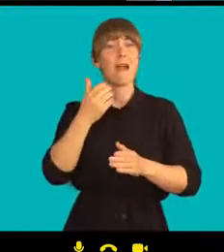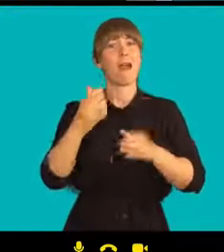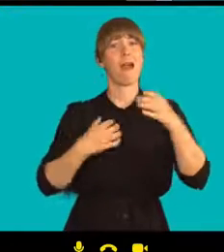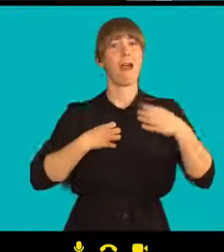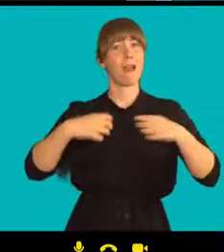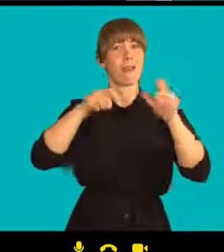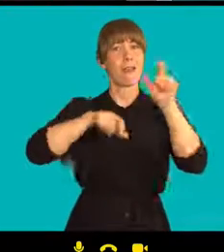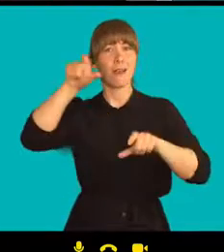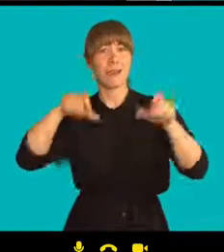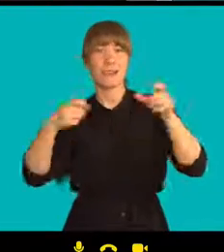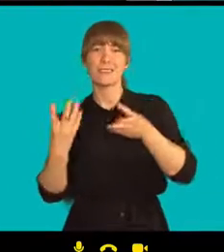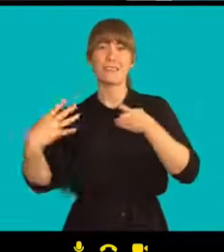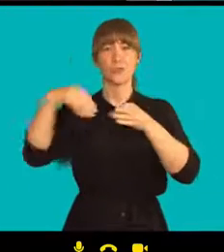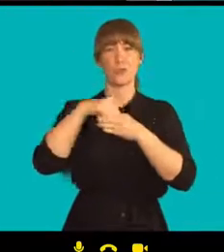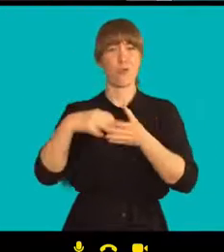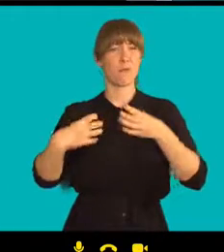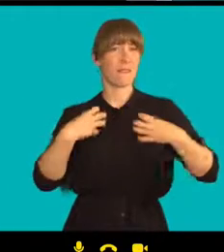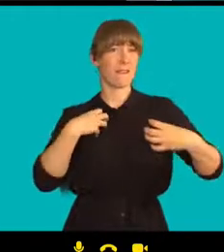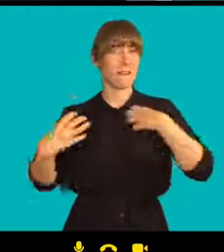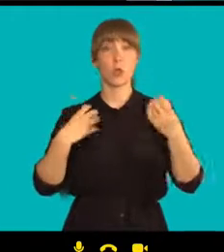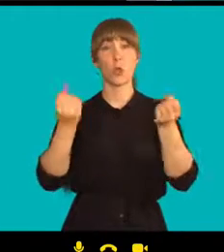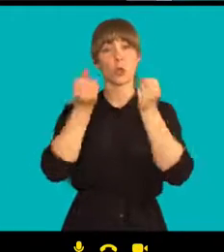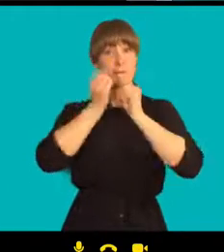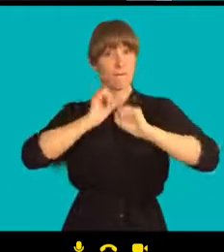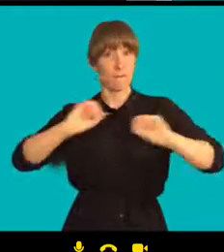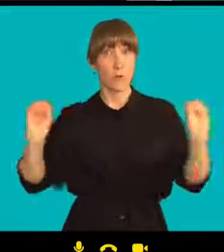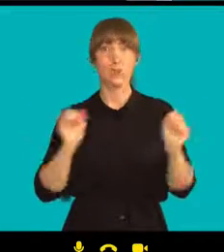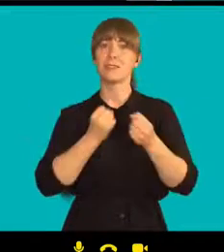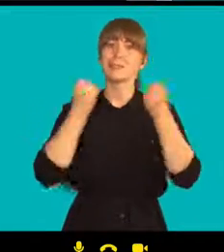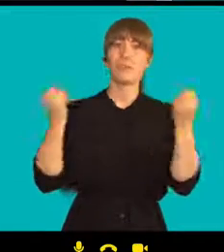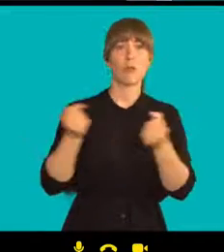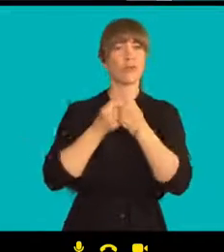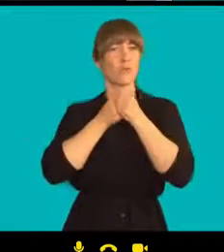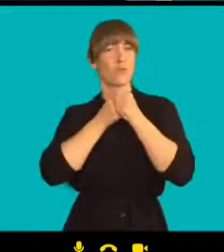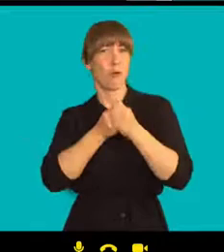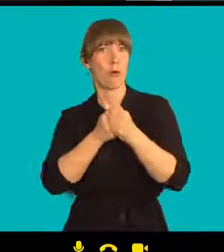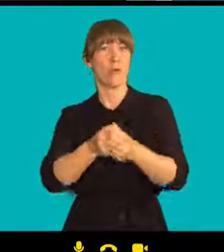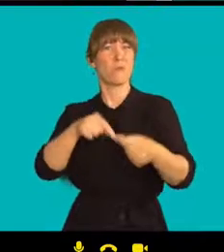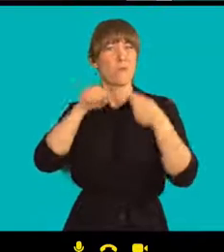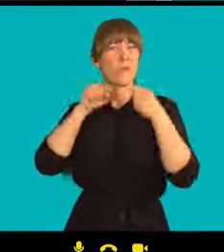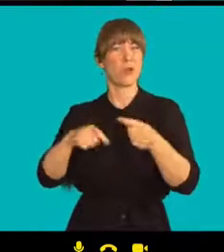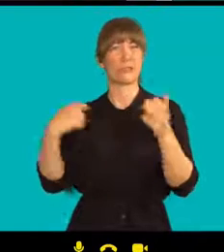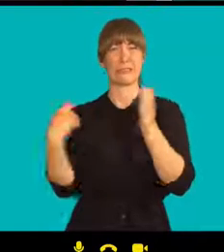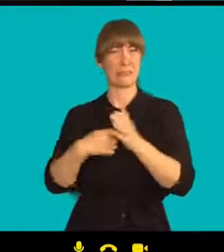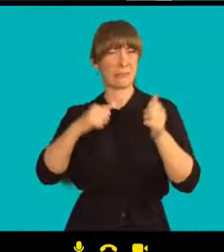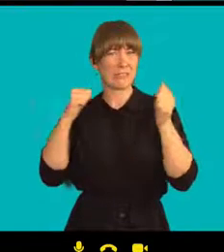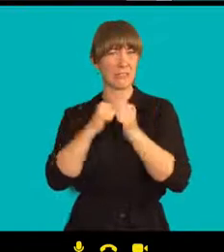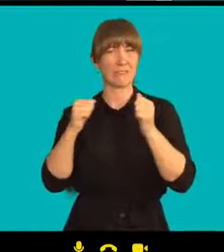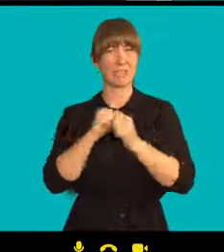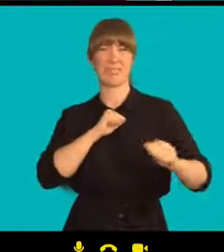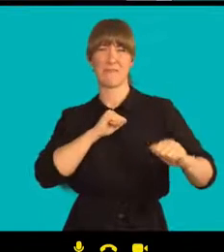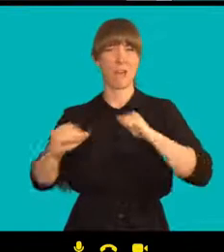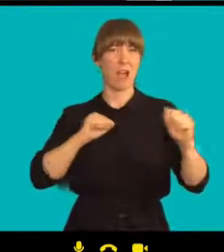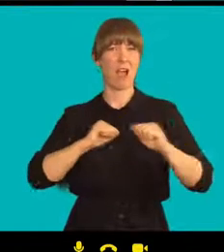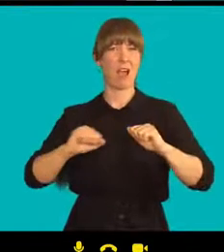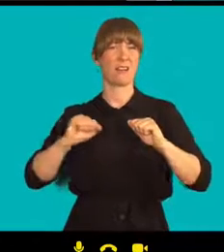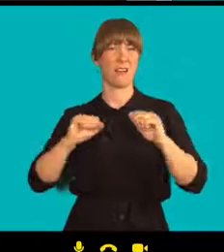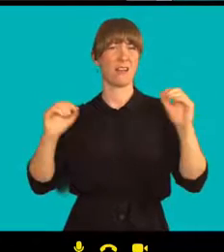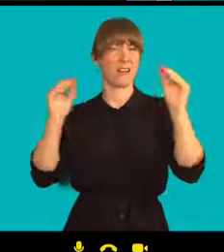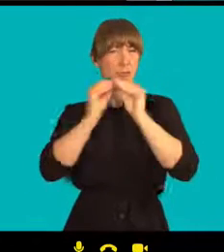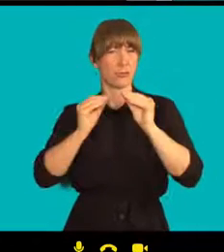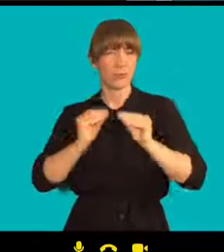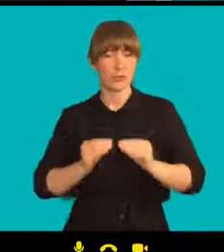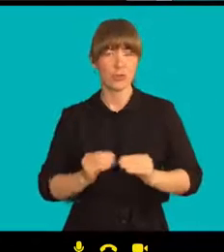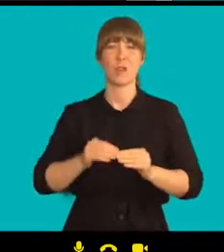pokouší prorazit tu stěnu autoritárského režimu prezidenta Aleksandra Lukašenka. Připomínám, že právě běloruští